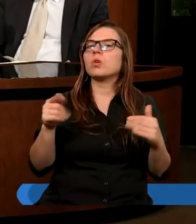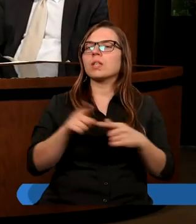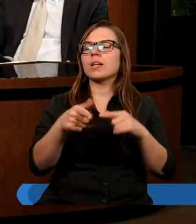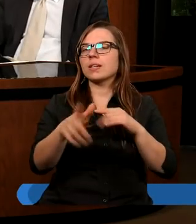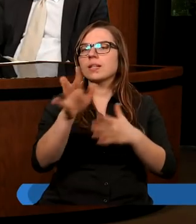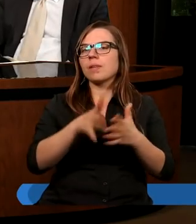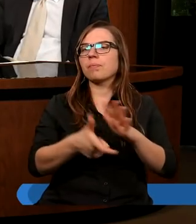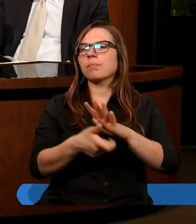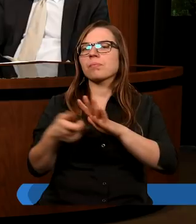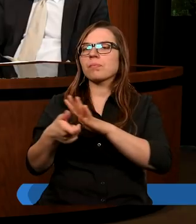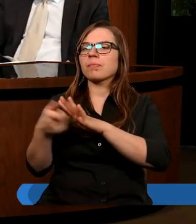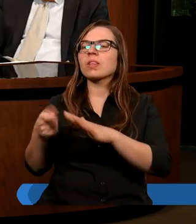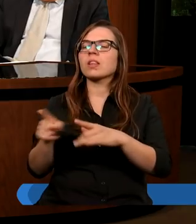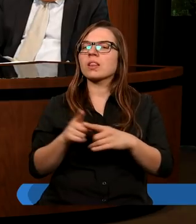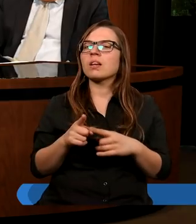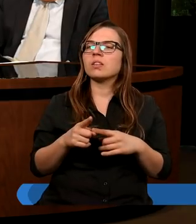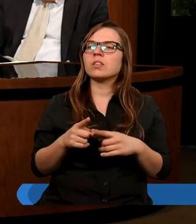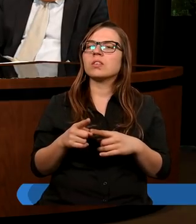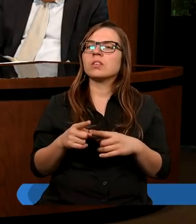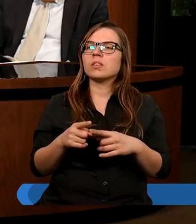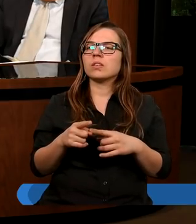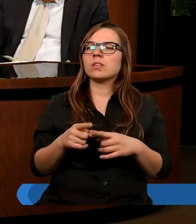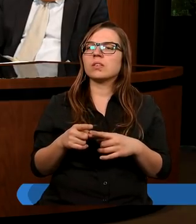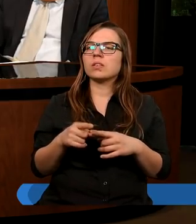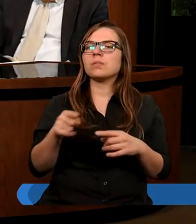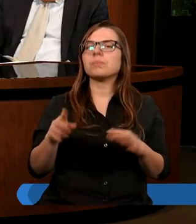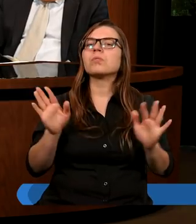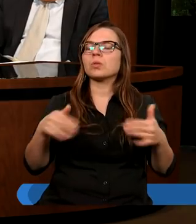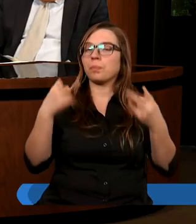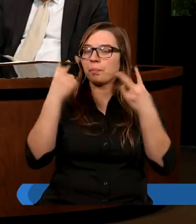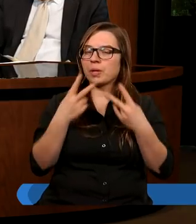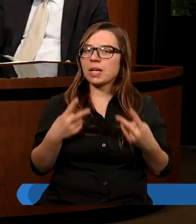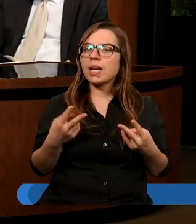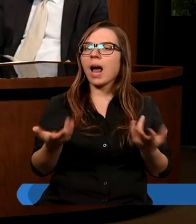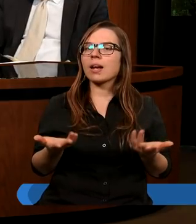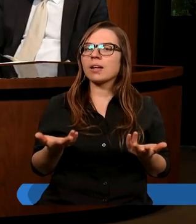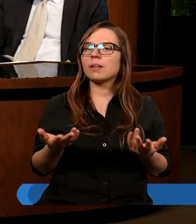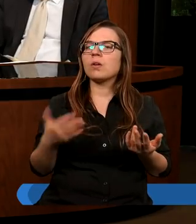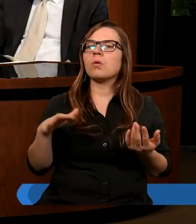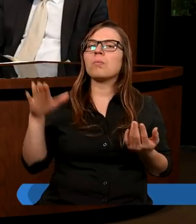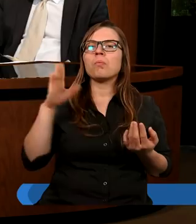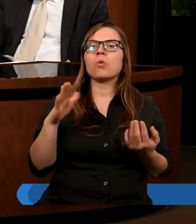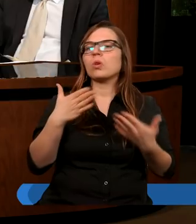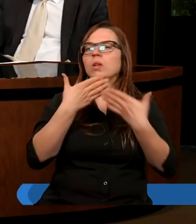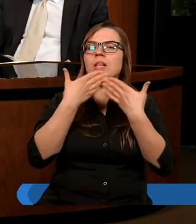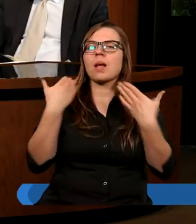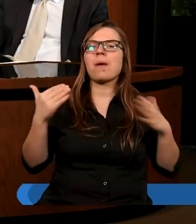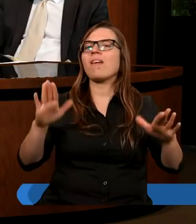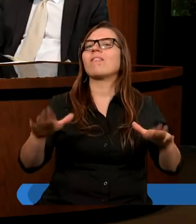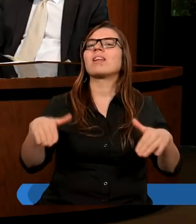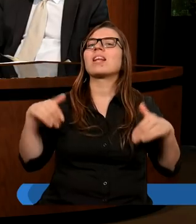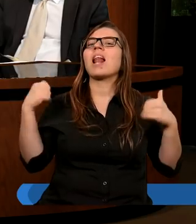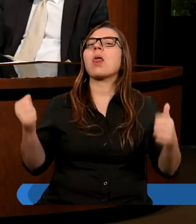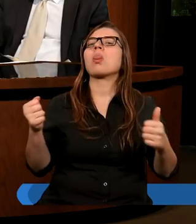tego tekstu też jeszcze wywnioskować, że tak jak tutaj zostało przeczytane, że Bóg nie ma względu na